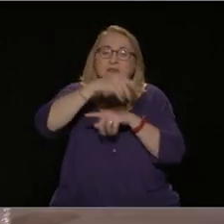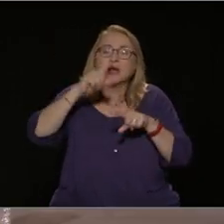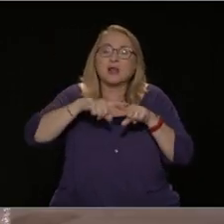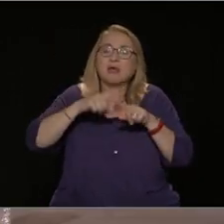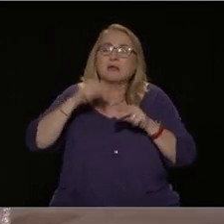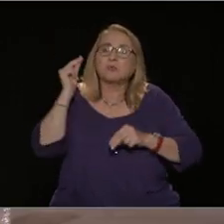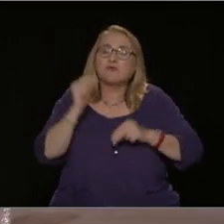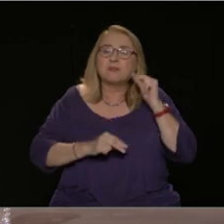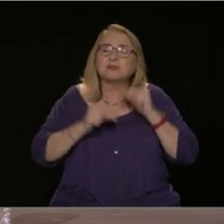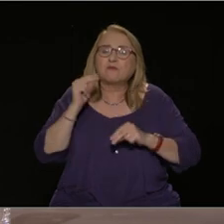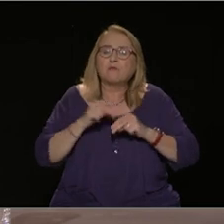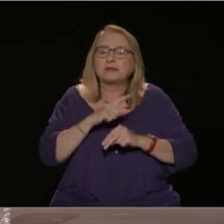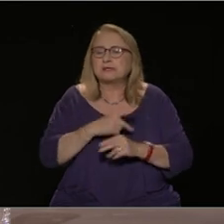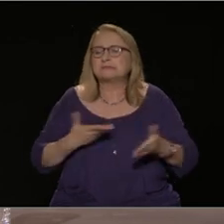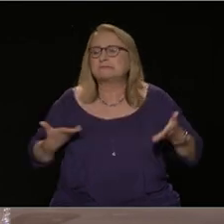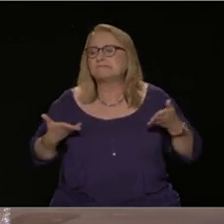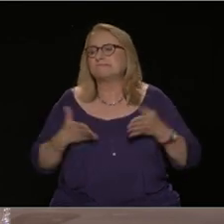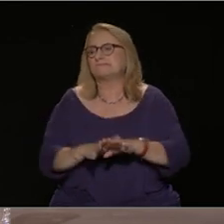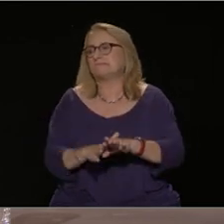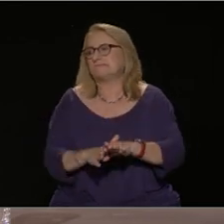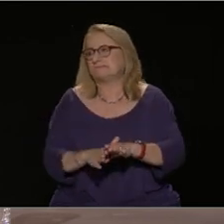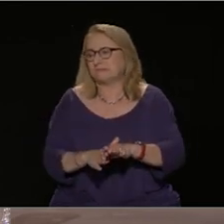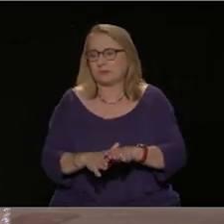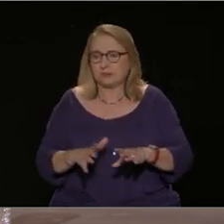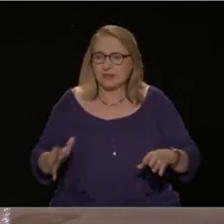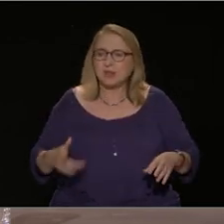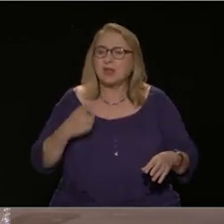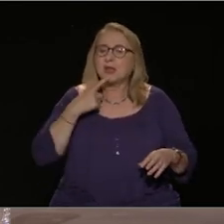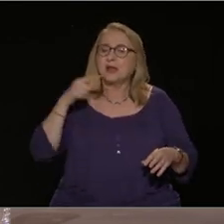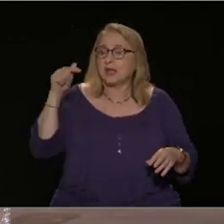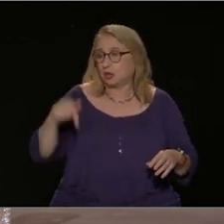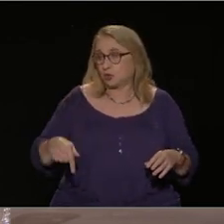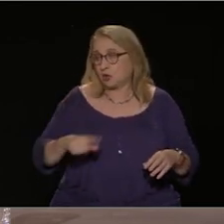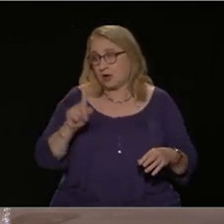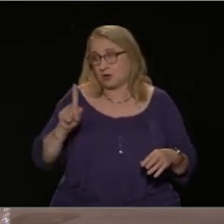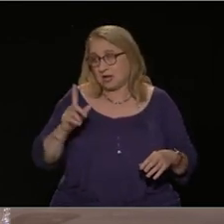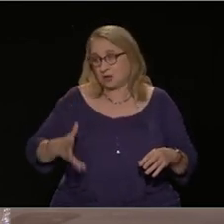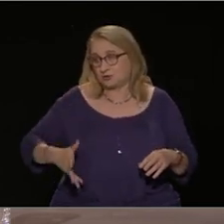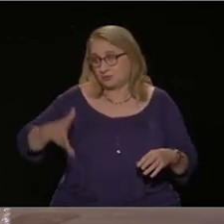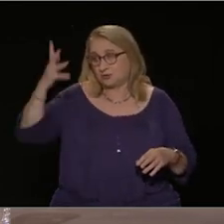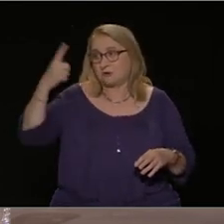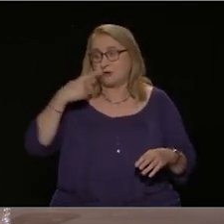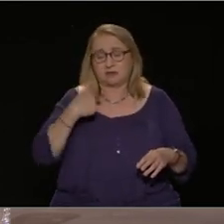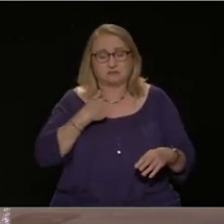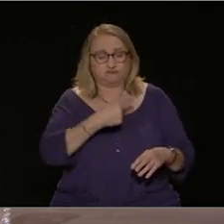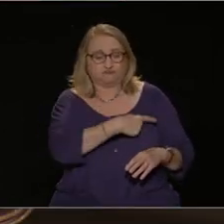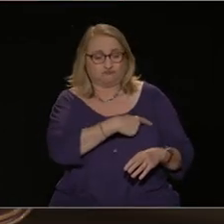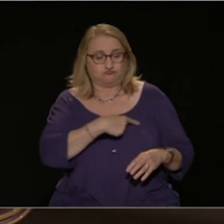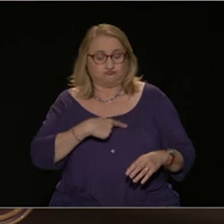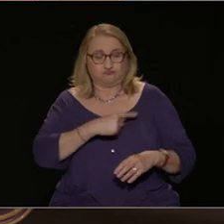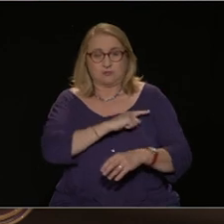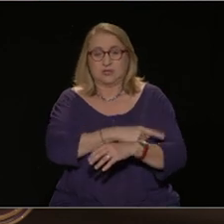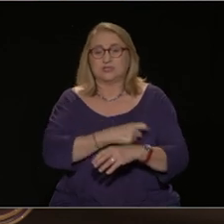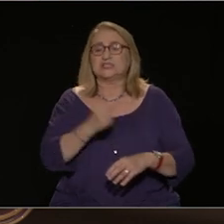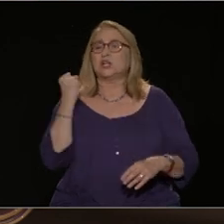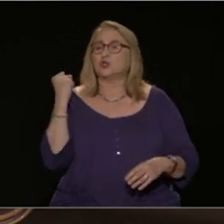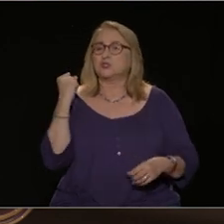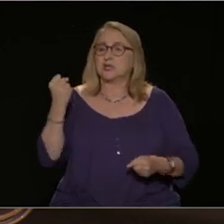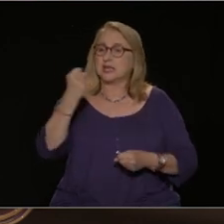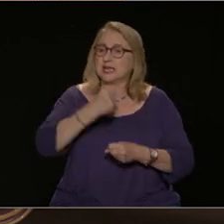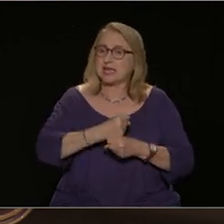μία ισχυρή κυβέρνηση, εν προκειμένου ο Κυριάκος Μητσοτάκης, αν ισχυρός ηγέτης, να αποκρούσει κτλ.